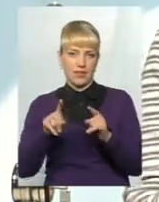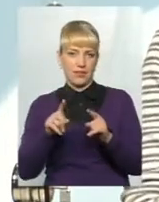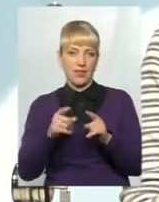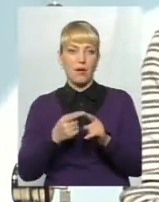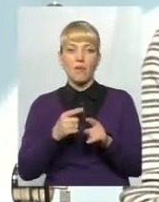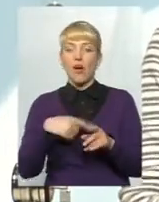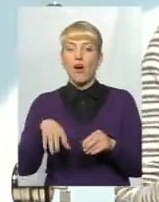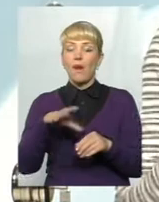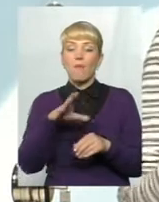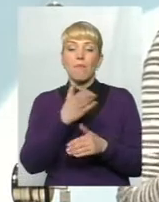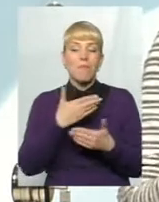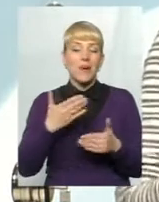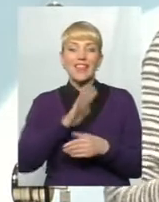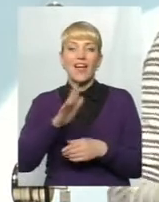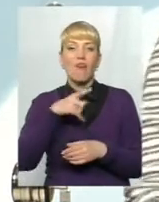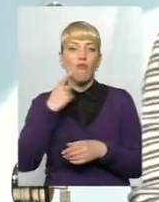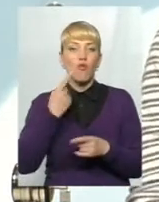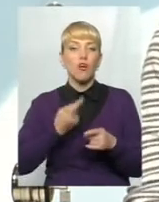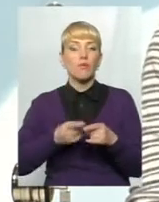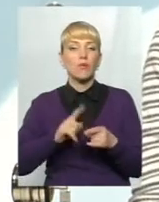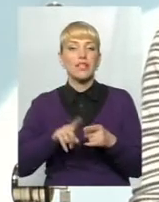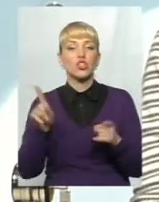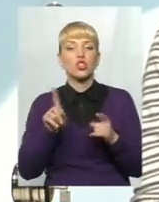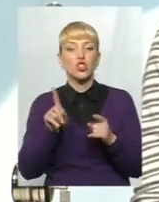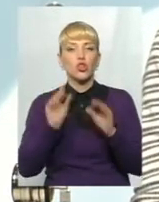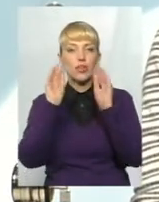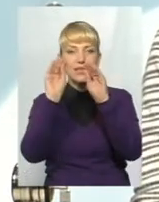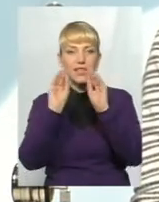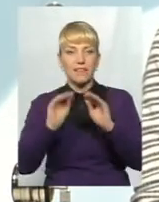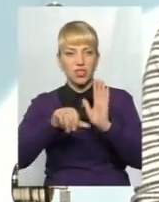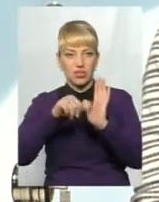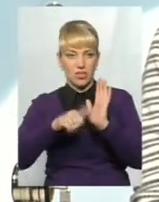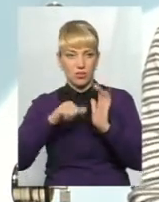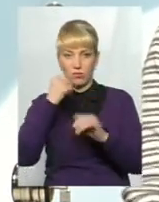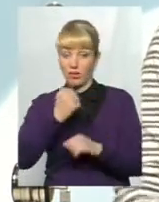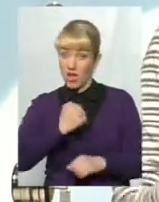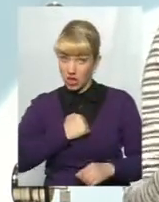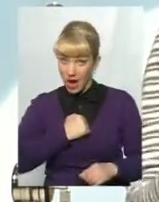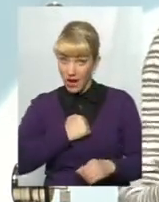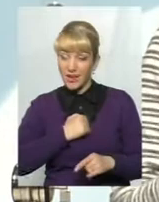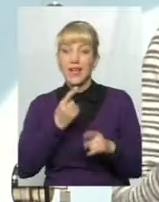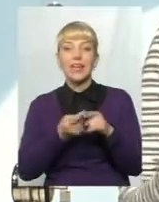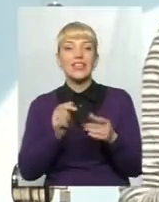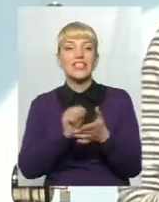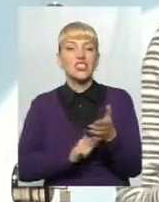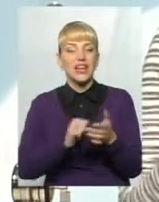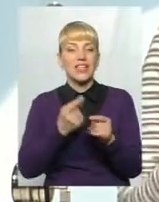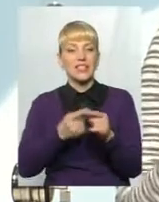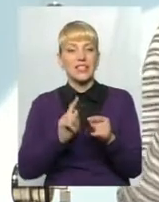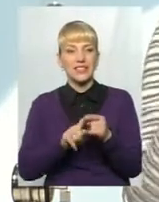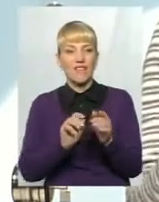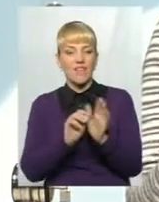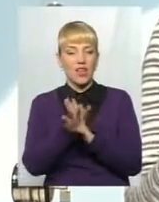говоримо про одне. Ми не говоримо про те, що декларують в 2016 році, на жаль. І через ці вкидування